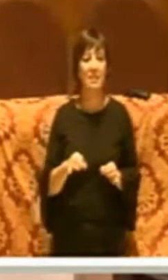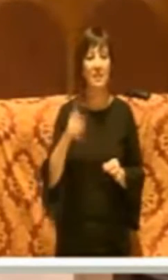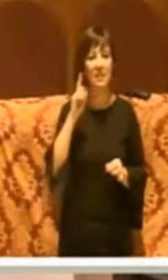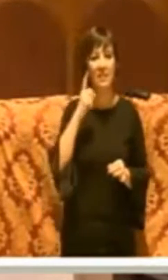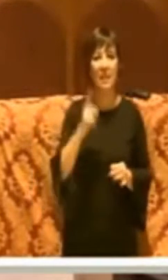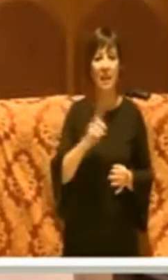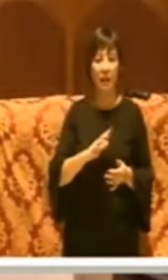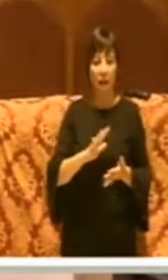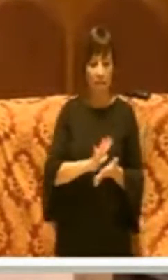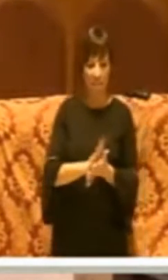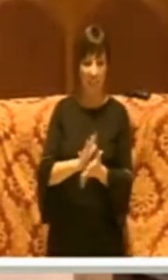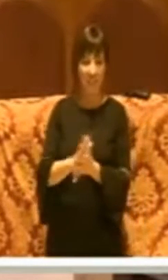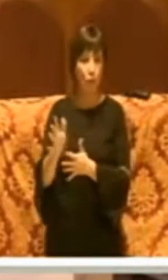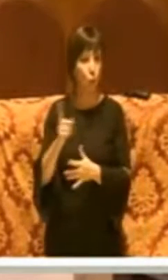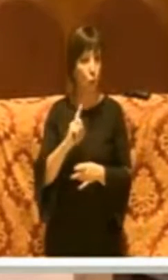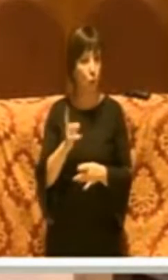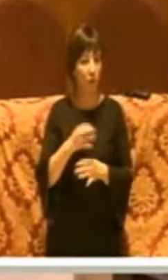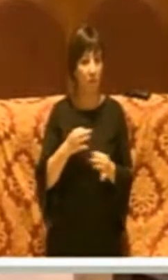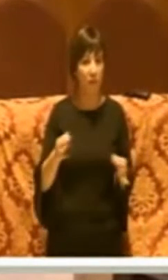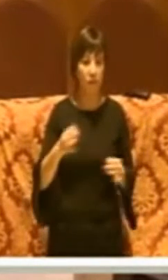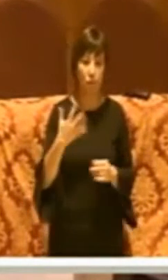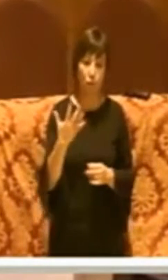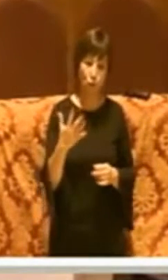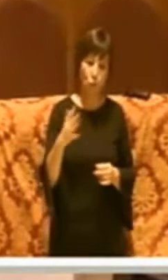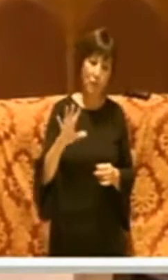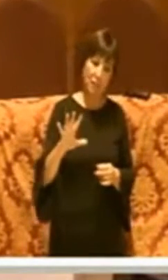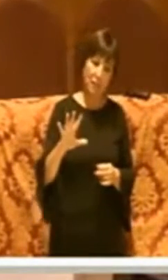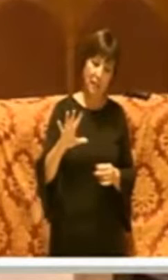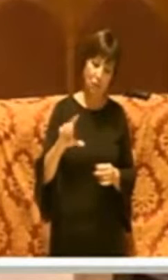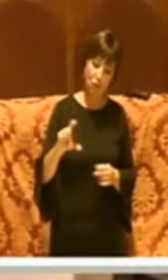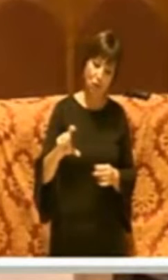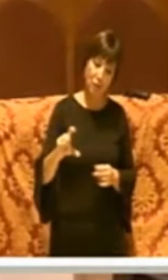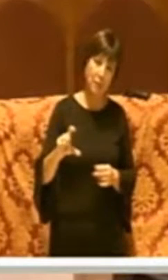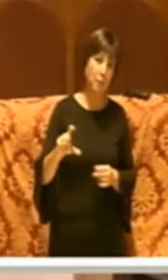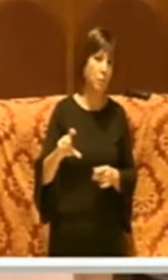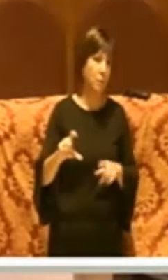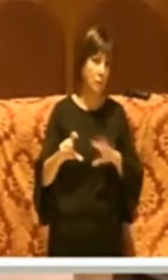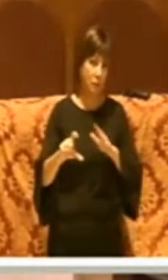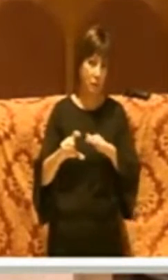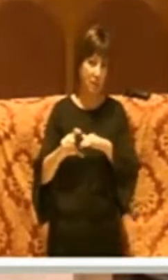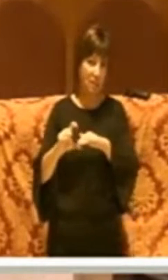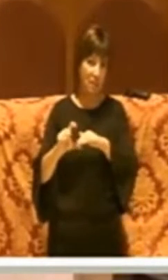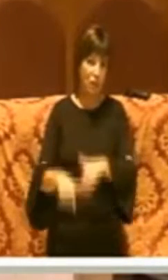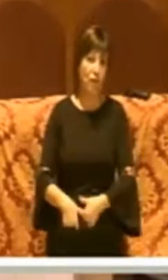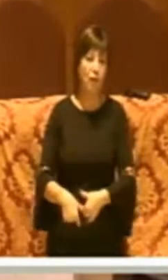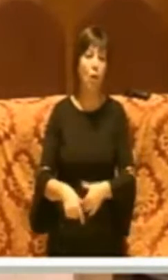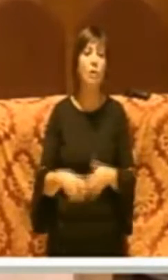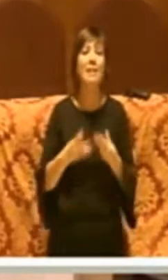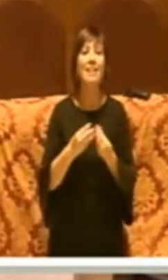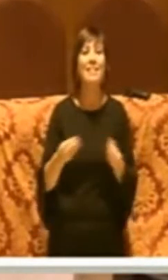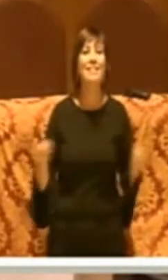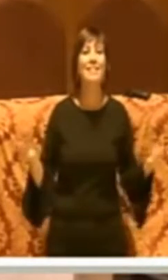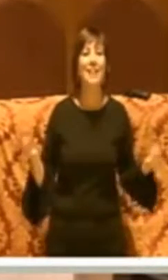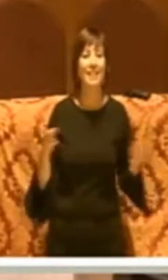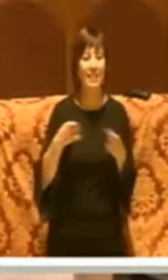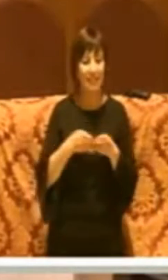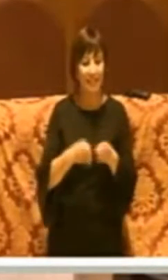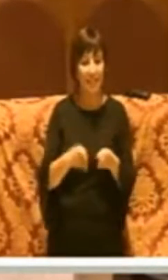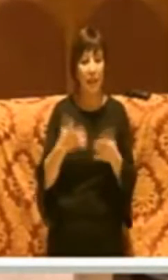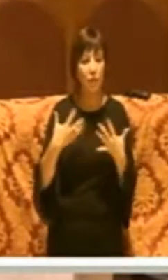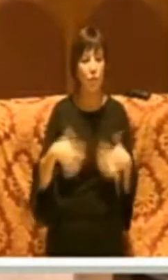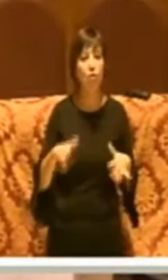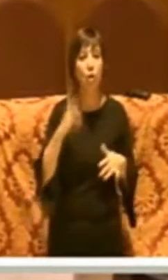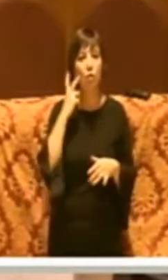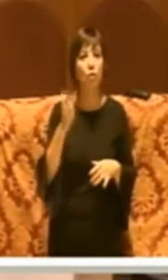fresatura non è fatta bene, almeno di 5-10 centimetri la strada si sfonda. In parecchie strade noi abbiamo